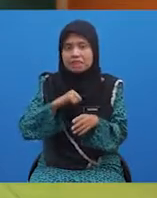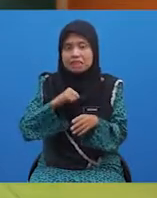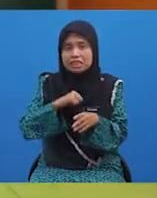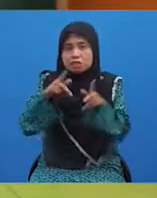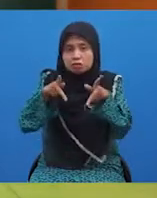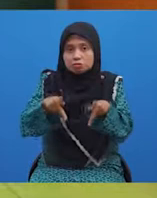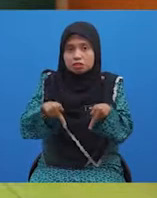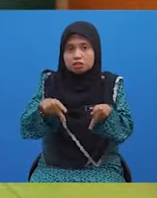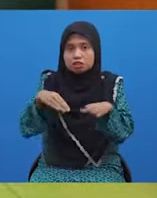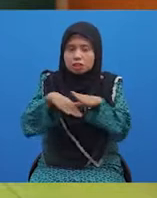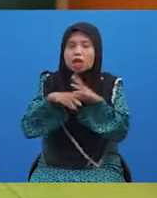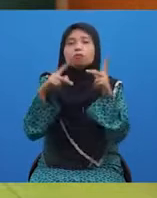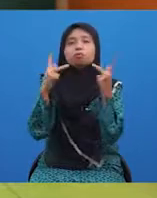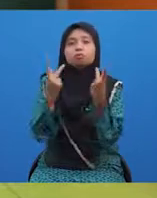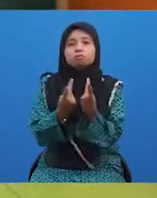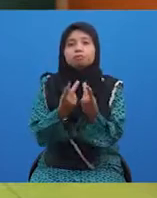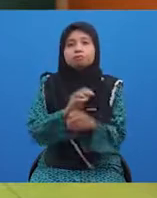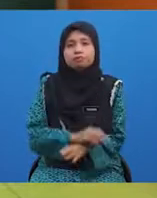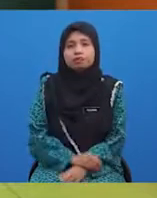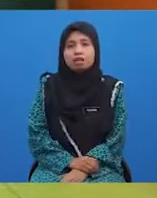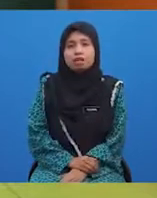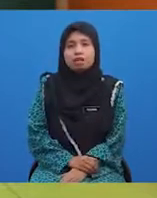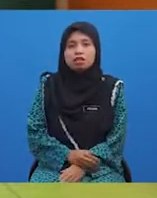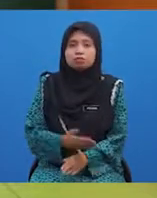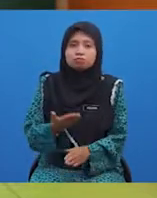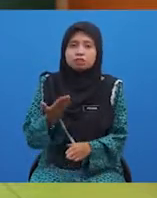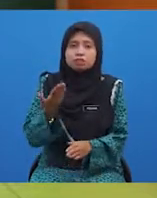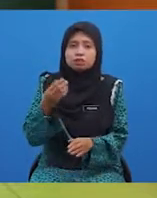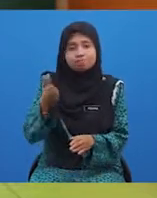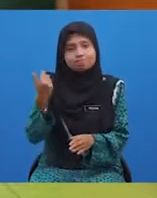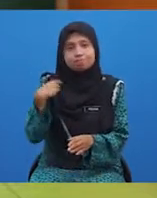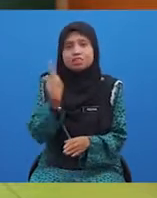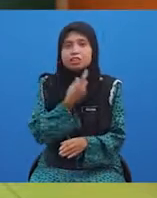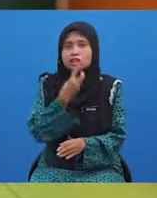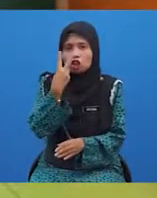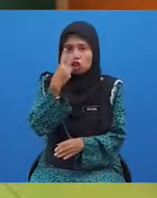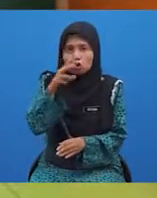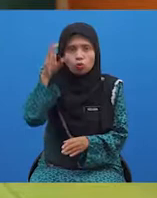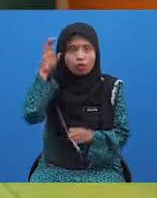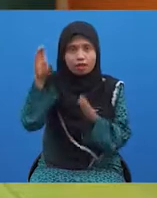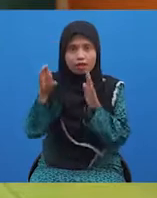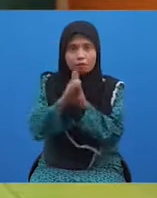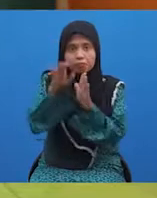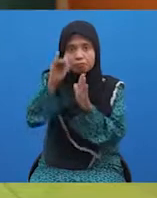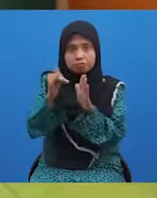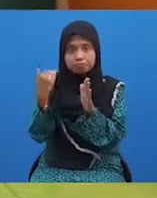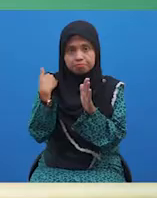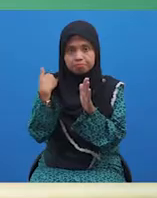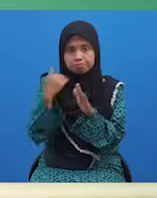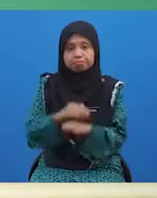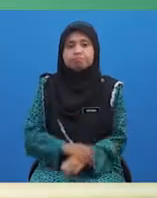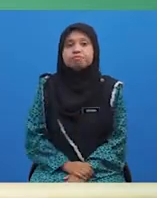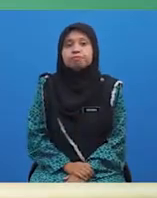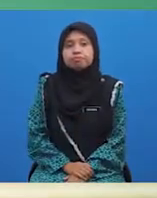pelajar dan keluarga pelajar. Terlebih dahulu, jom kita tengok paparan gambar yang tertera ini.